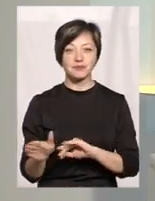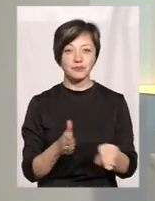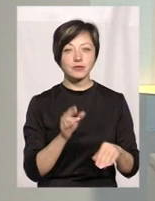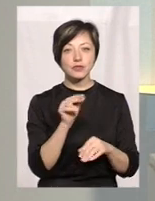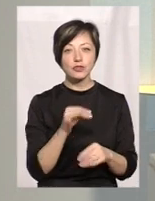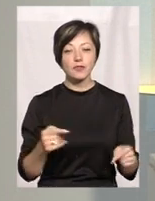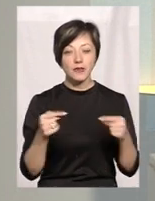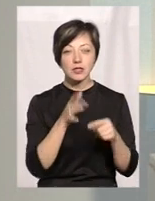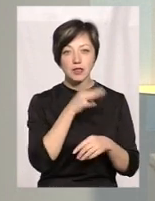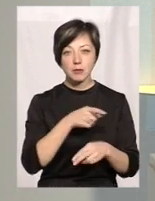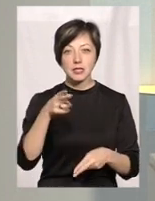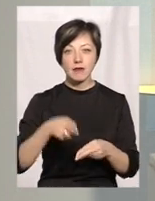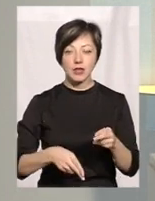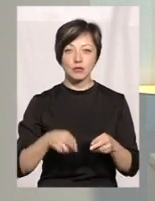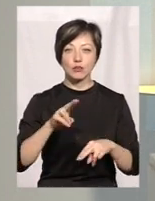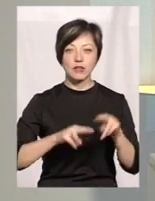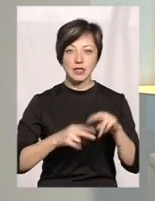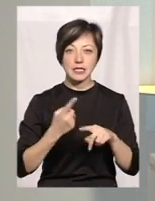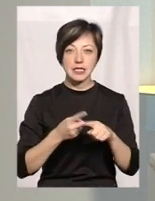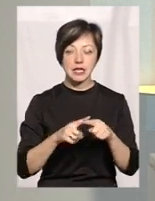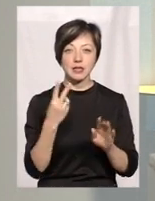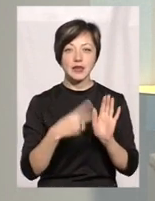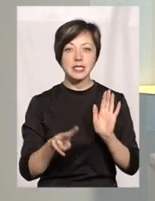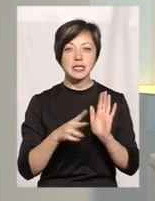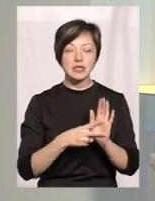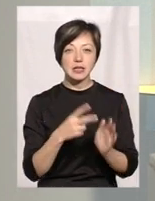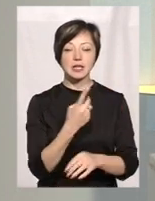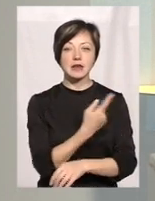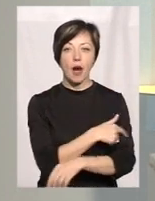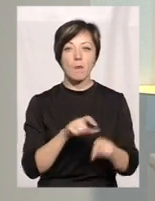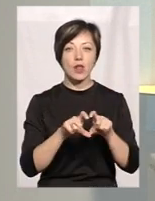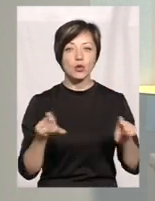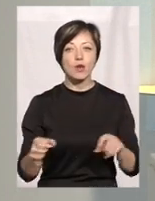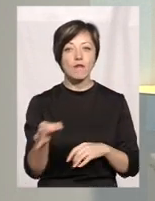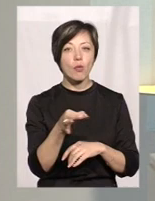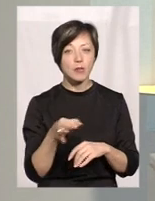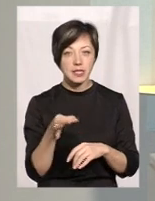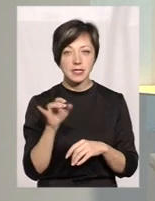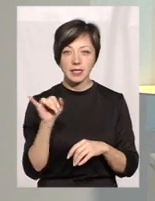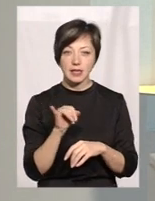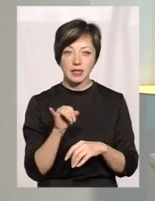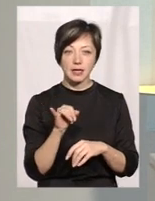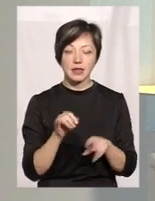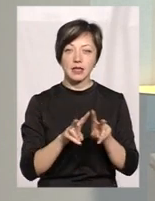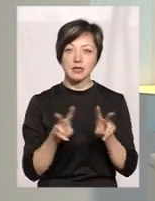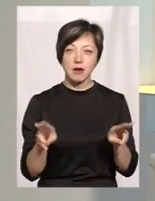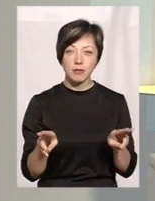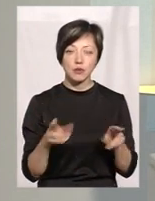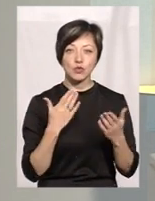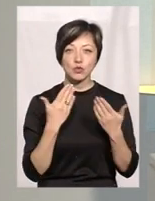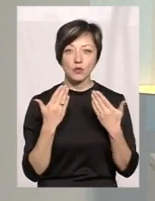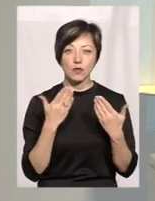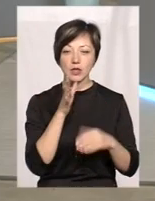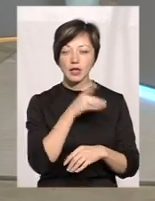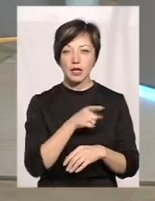терміни для завершення будівництва цих 27 амбулаторій в області, і те ж саме стосовно